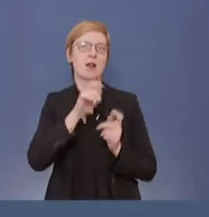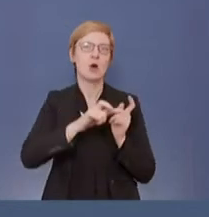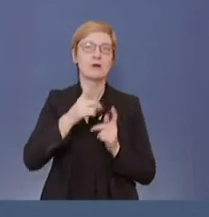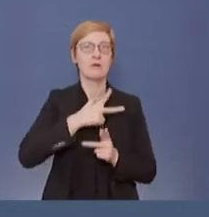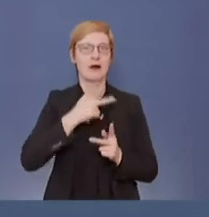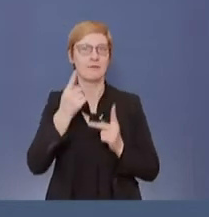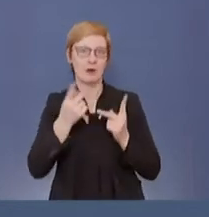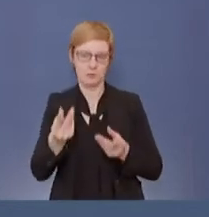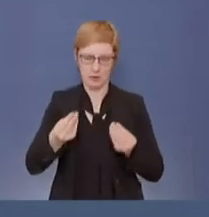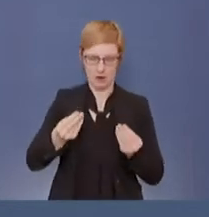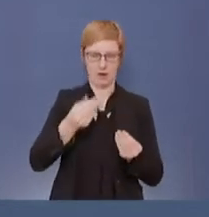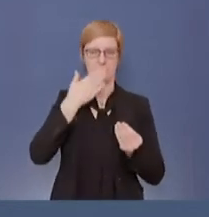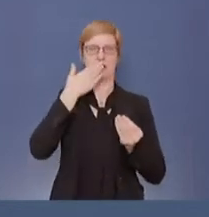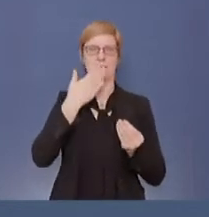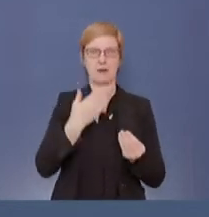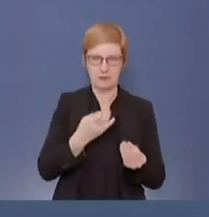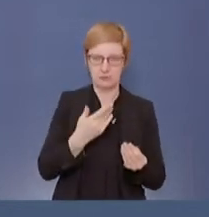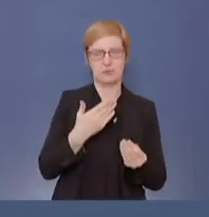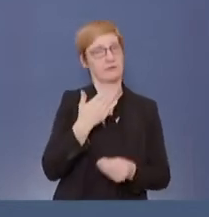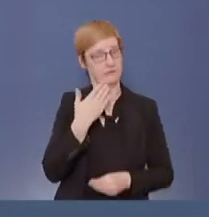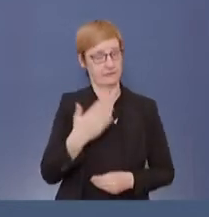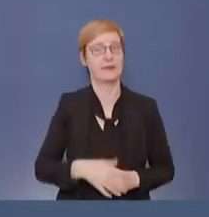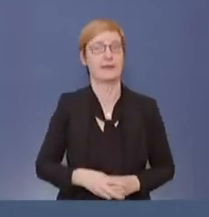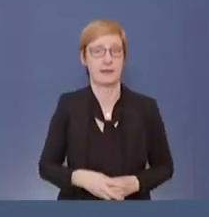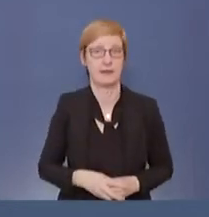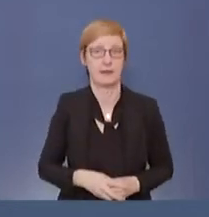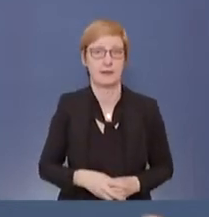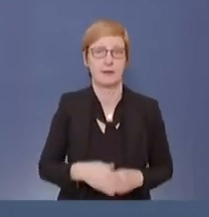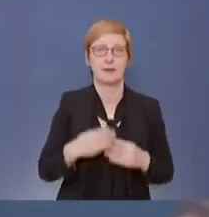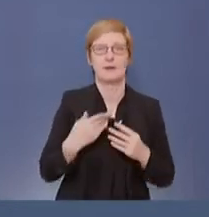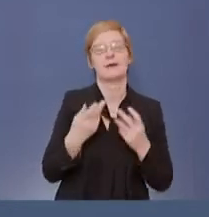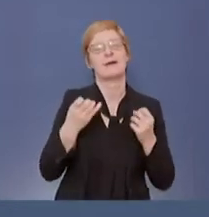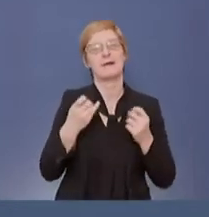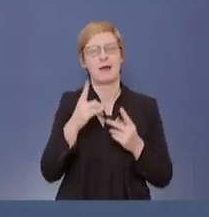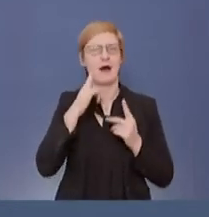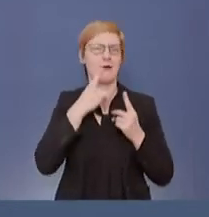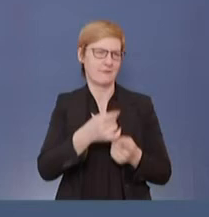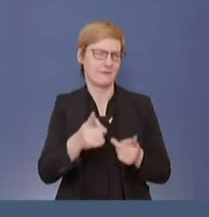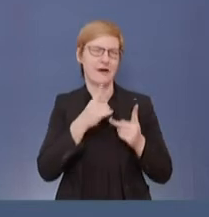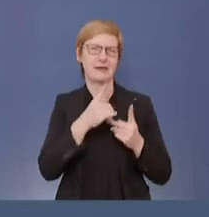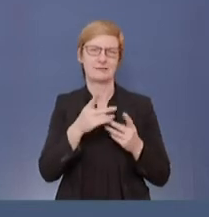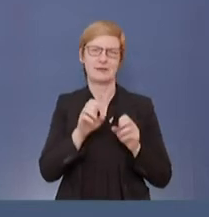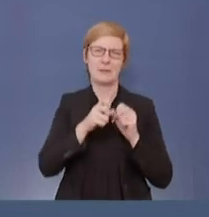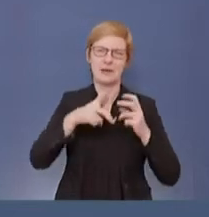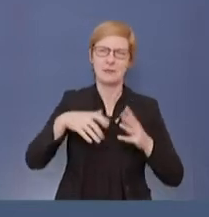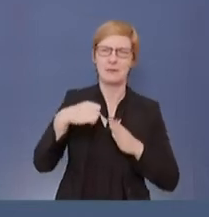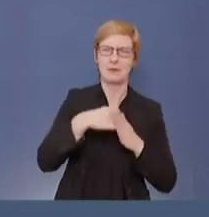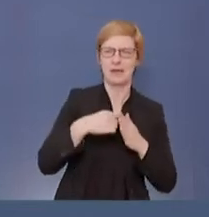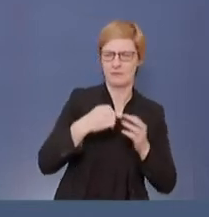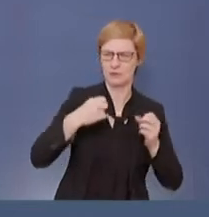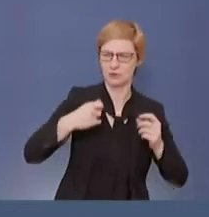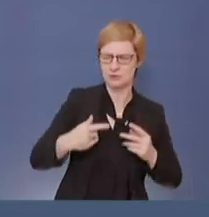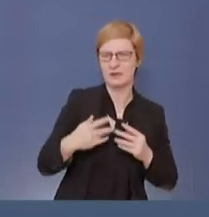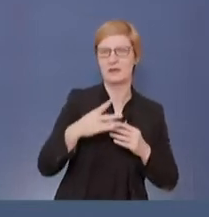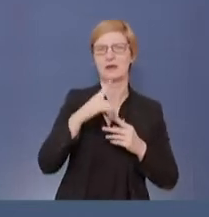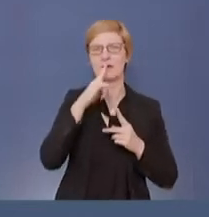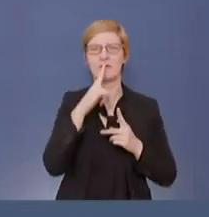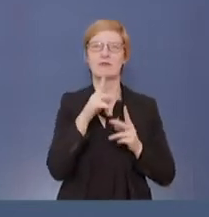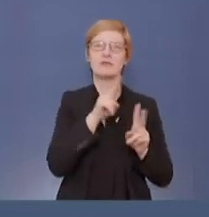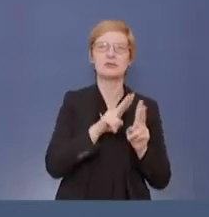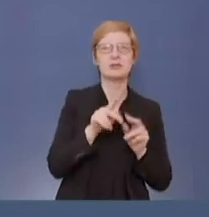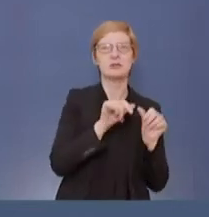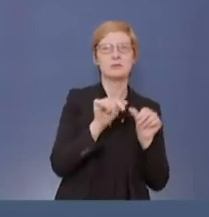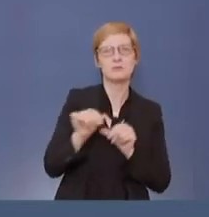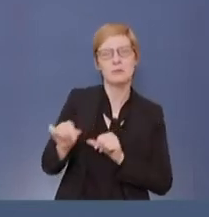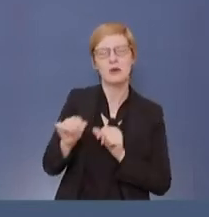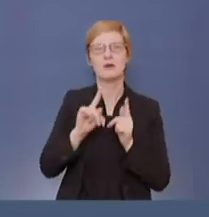auch sehen, dass diese Corona-Warn-App ein Bestandteil ist im Baukasten, den man hat, um diese Pandemie in den Griff zu bekommen. Das ist kein